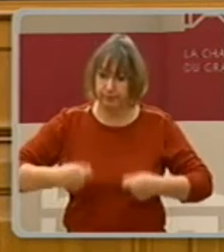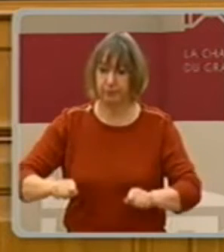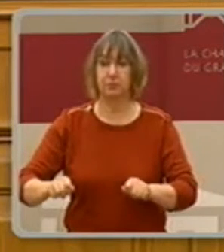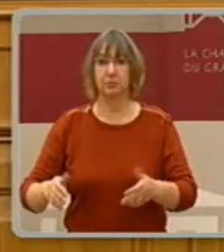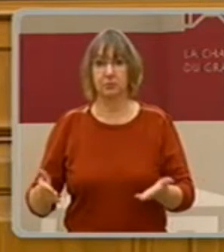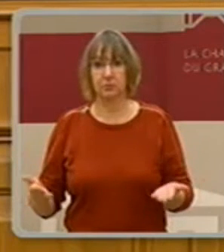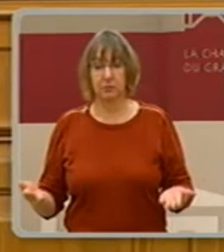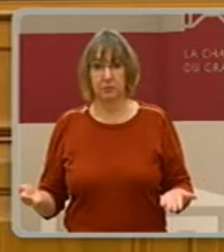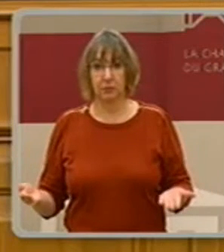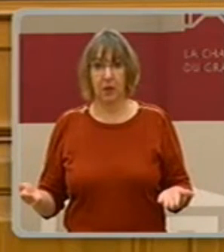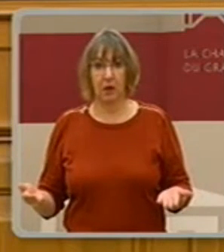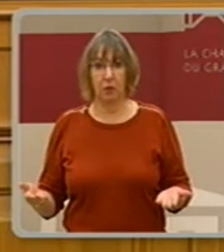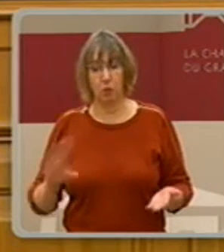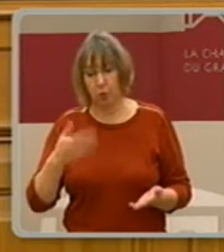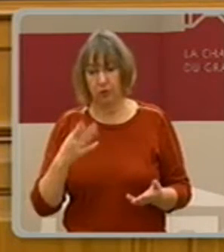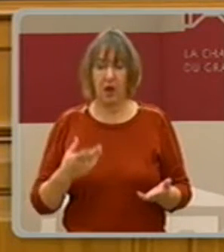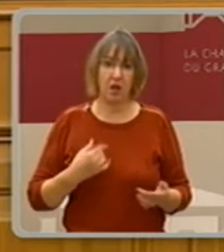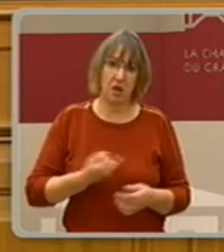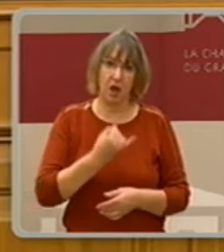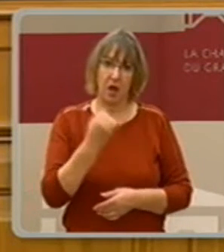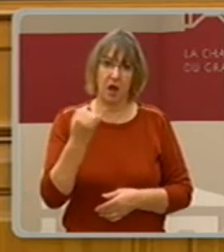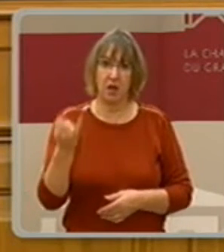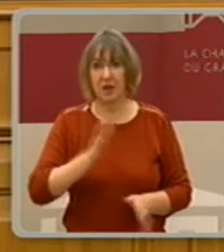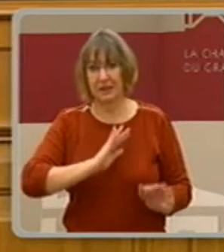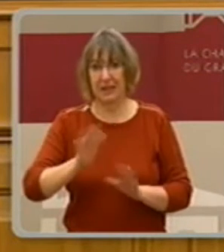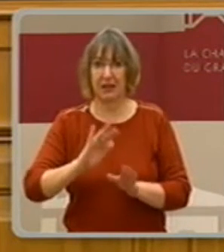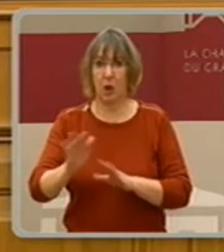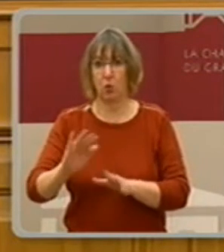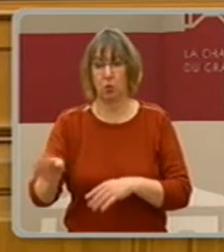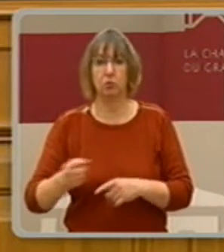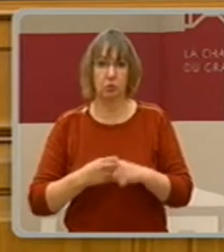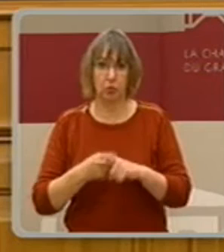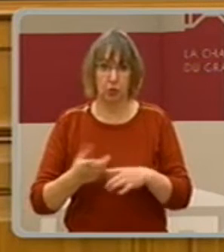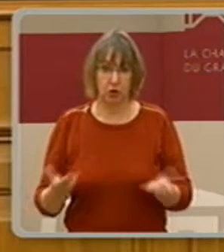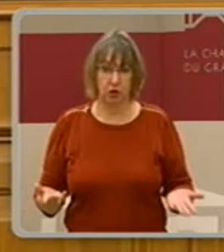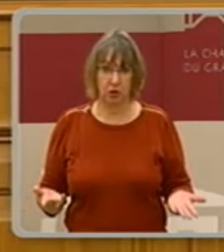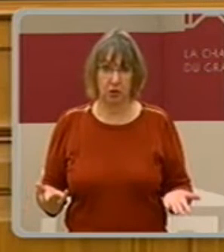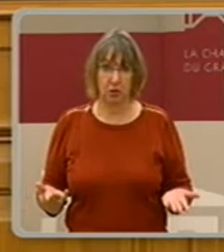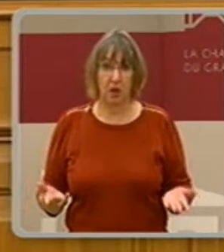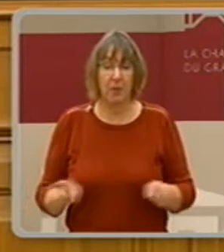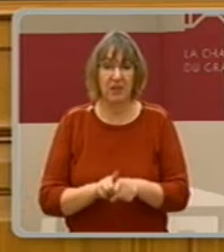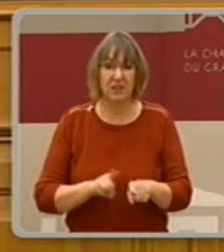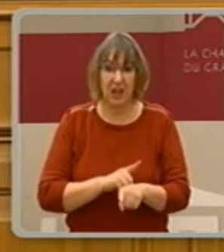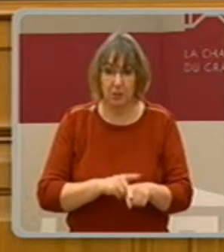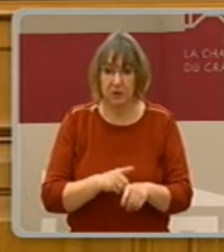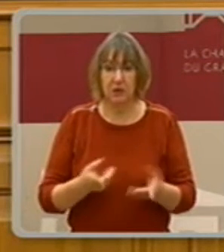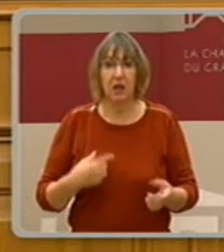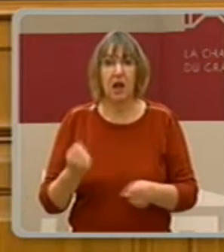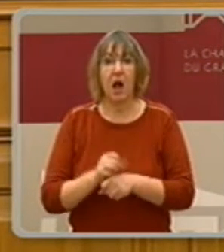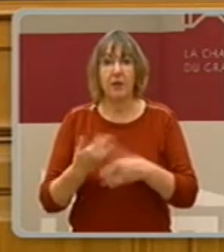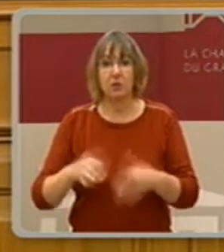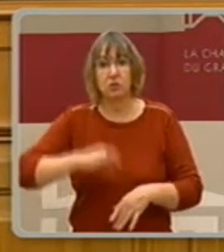von 13